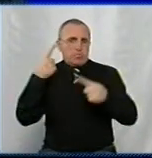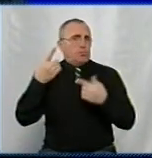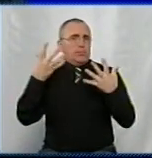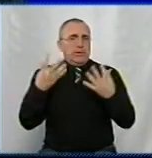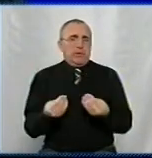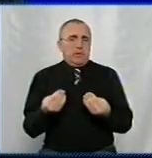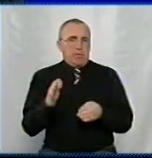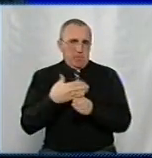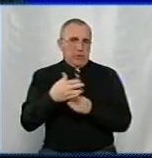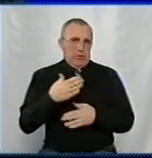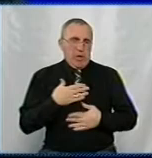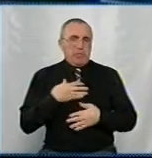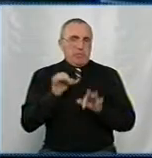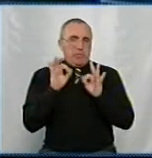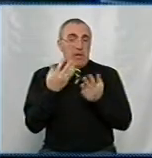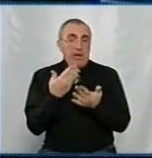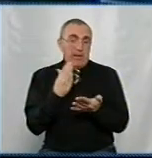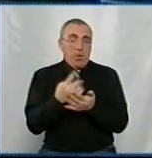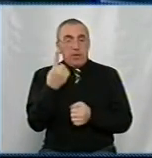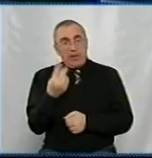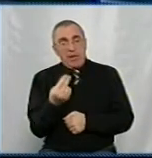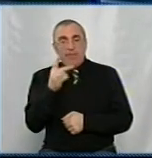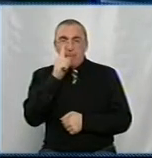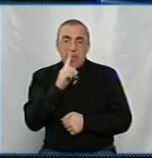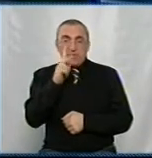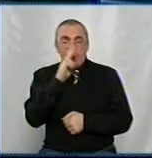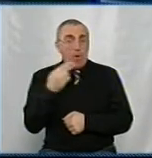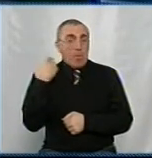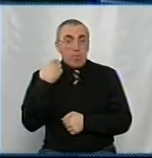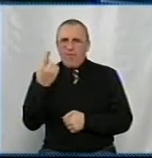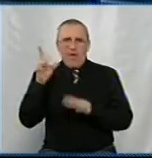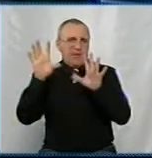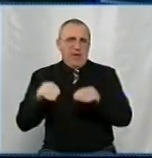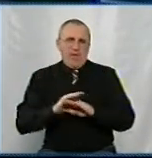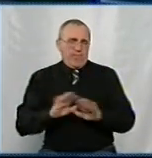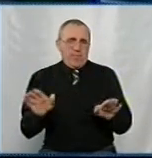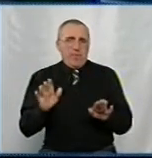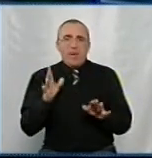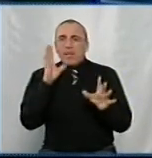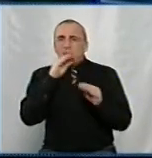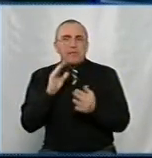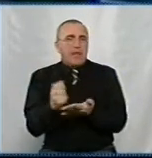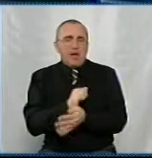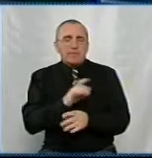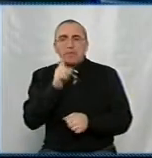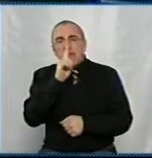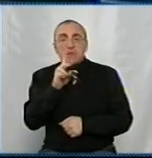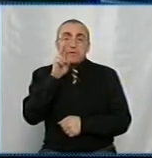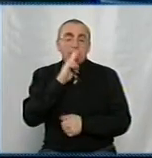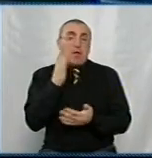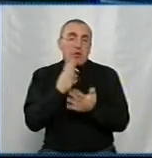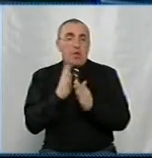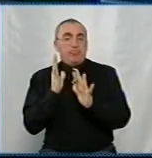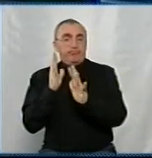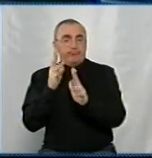просто між нами скажу, якщо маєте день-два, вірніше місяць-два боргу, вас не відключать, тому що просто не встигнуть за місяць-два. Тому що є